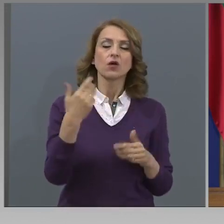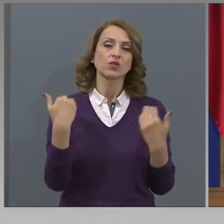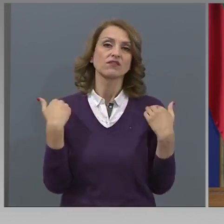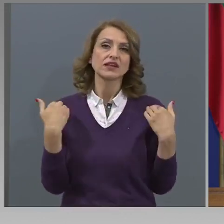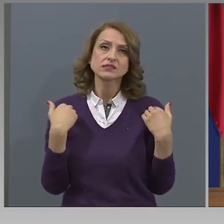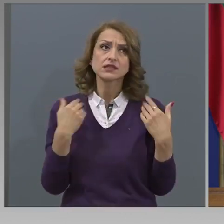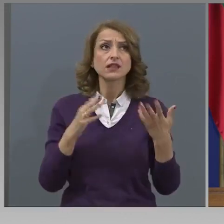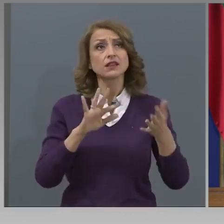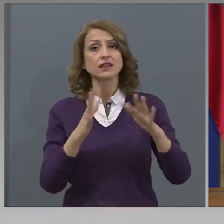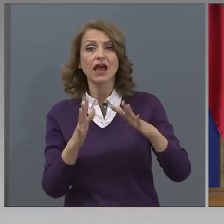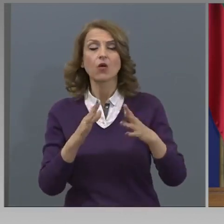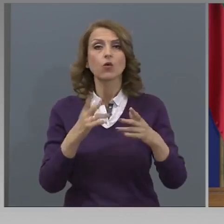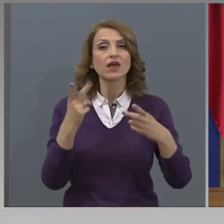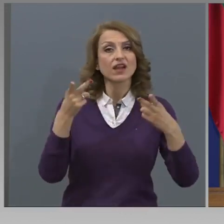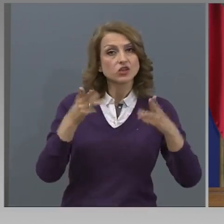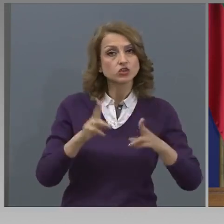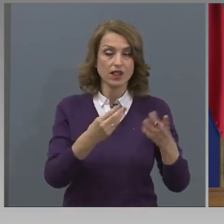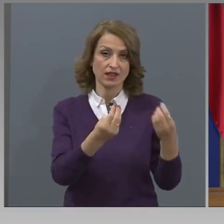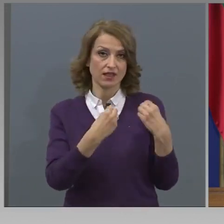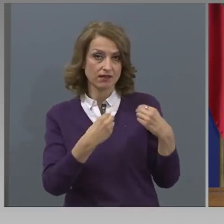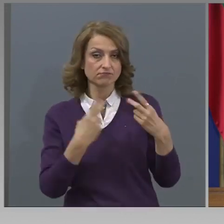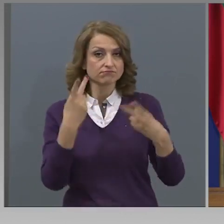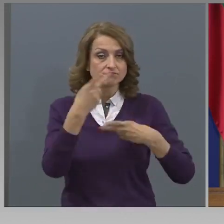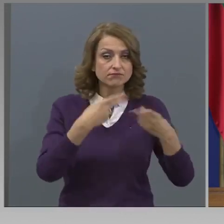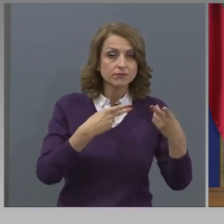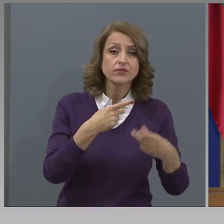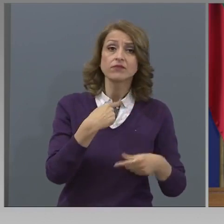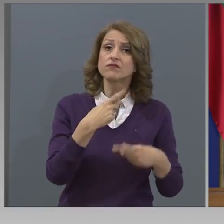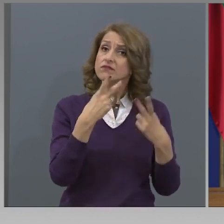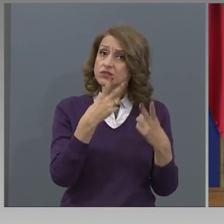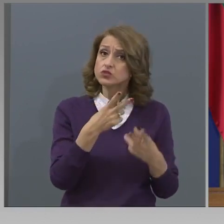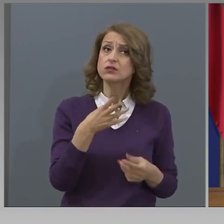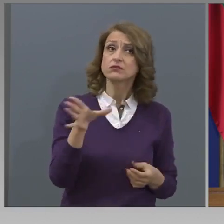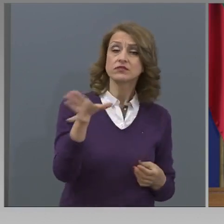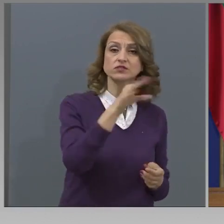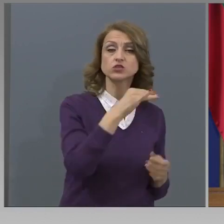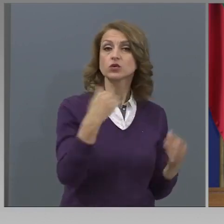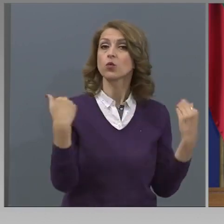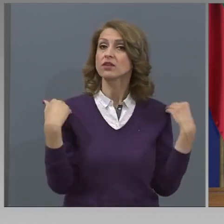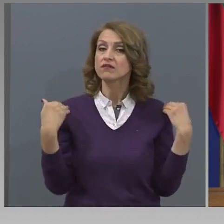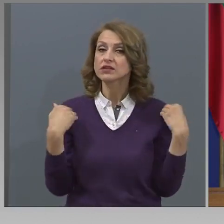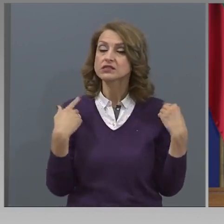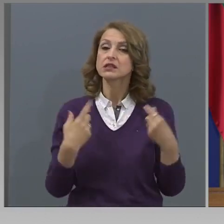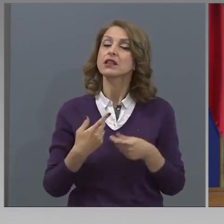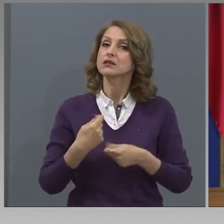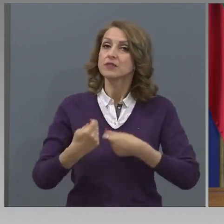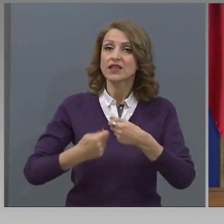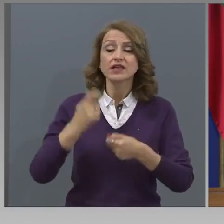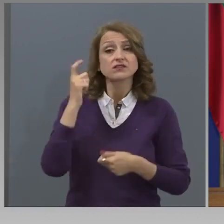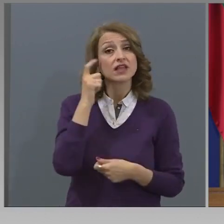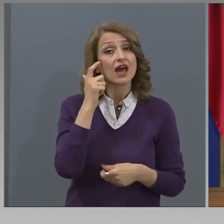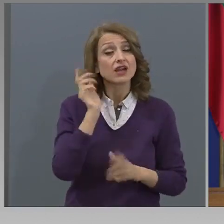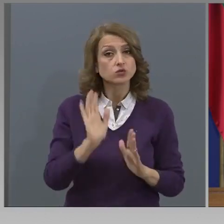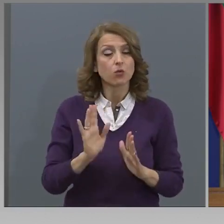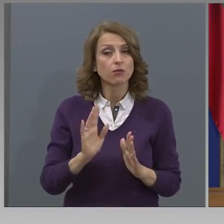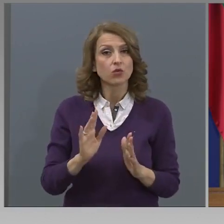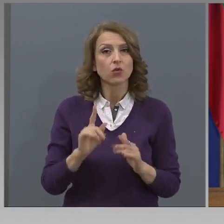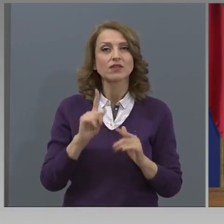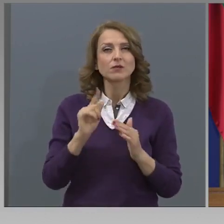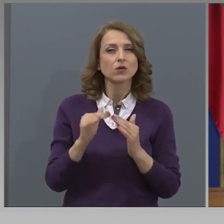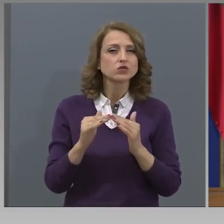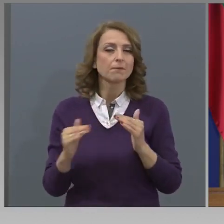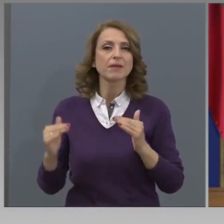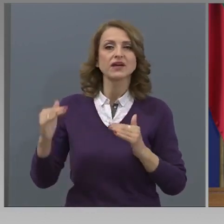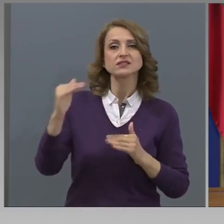нас. Това, което виждам, че те подхождат разумно, така че от една страна максимална част от